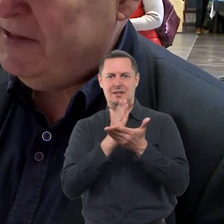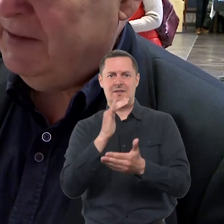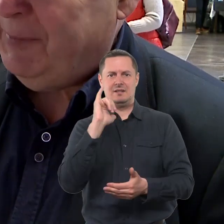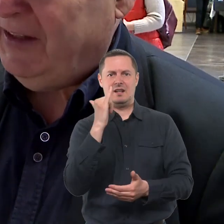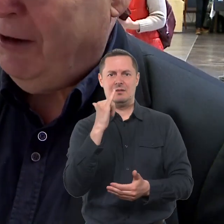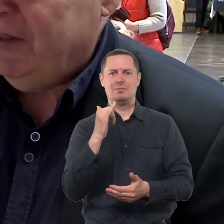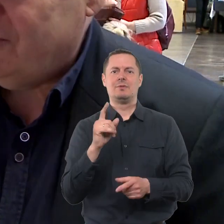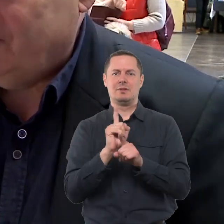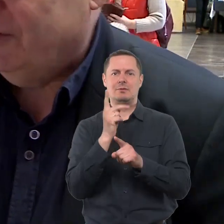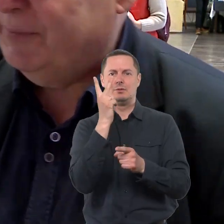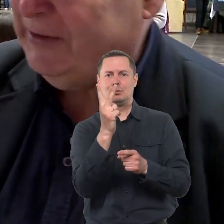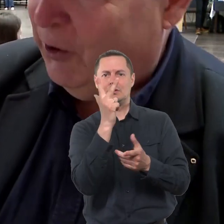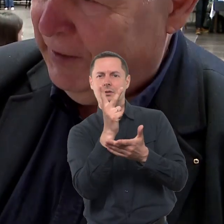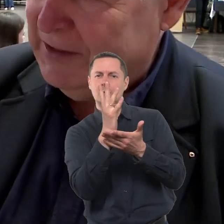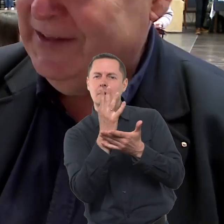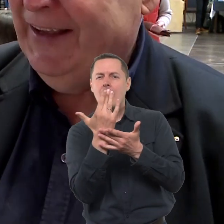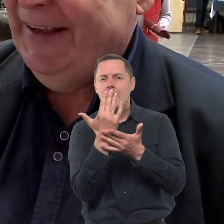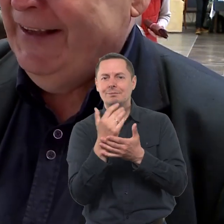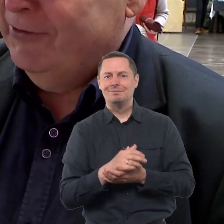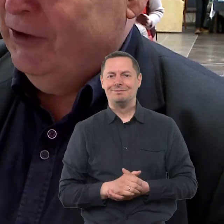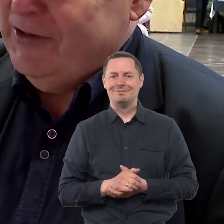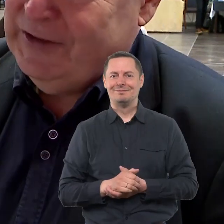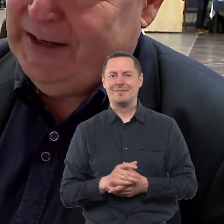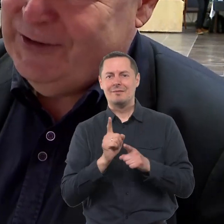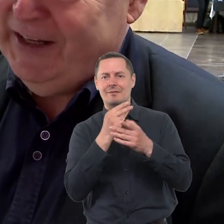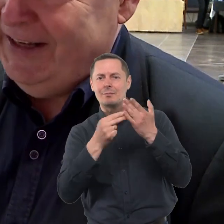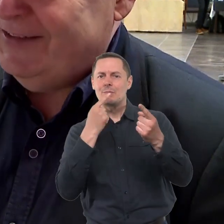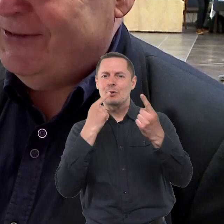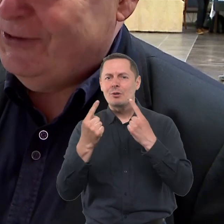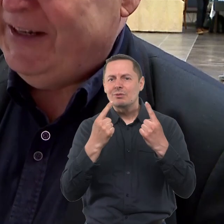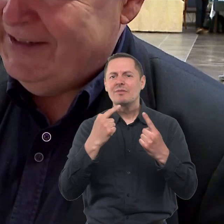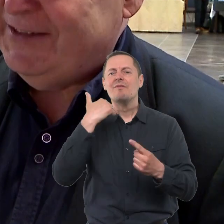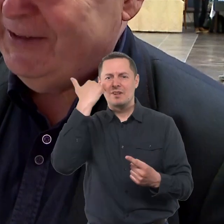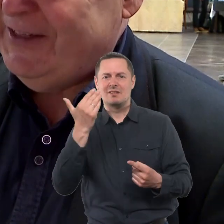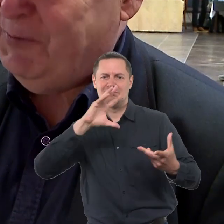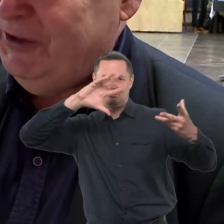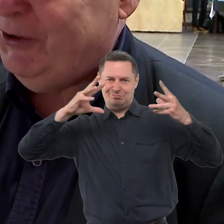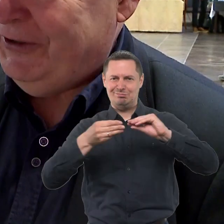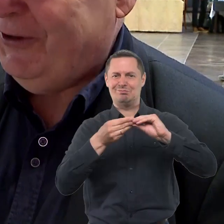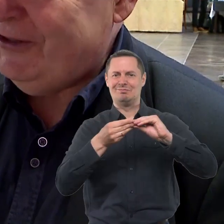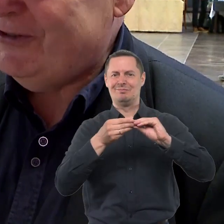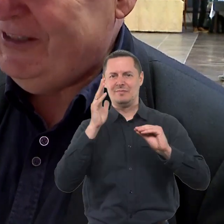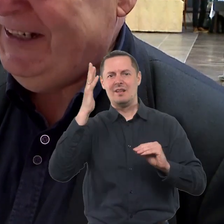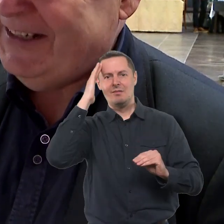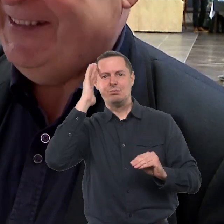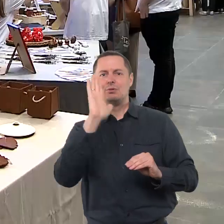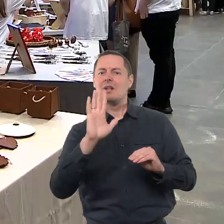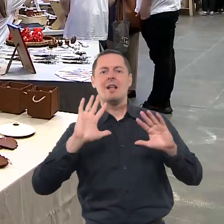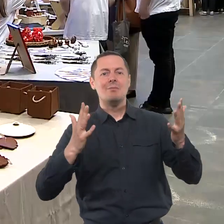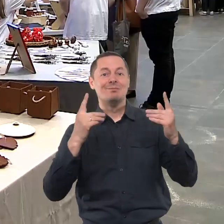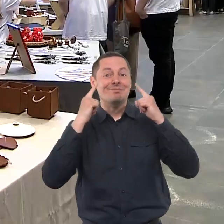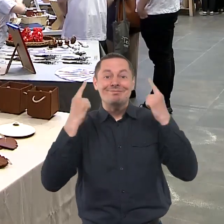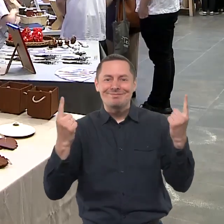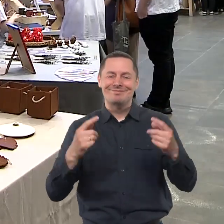komisija demetrauja su bendrovėmis, nu ir sudarys įspūdį tokį, kokį susidarys.